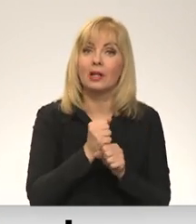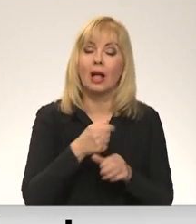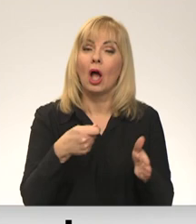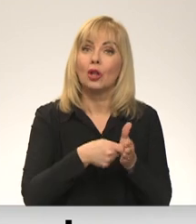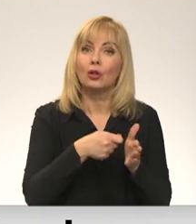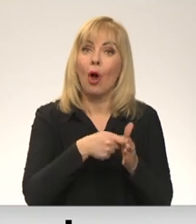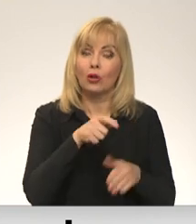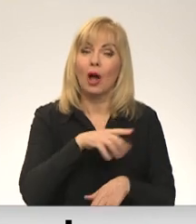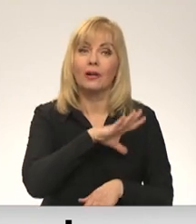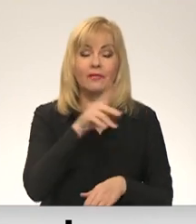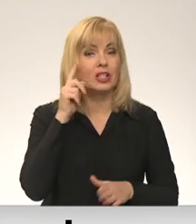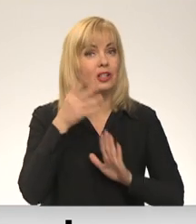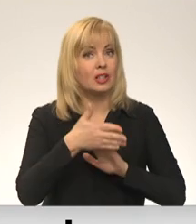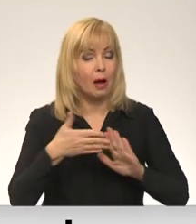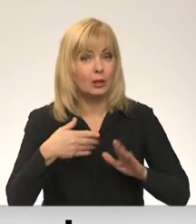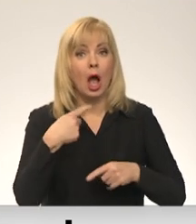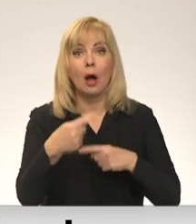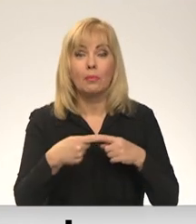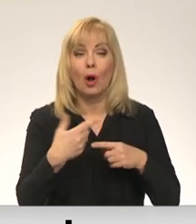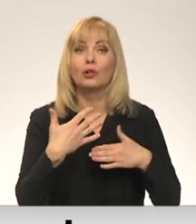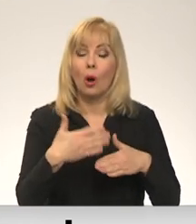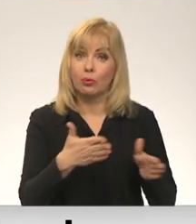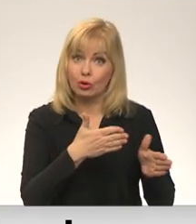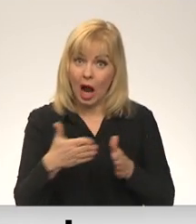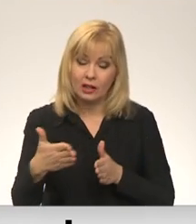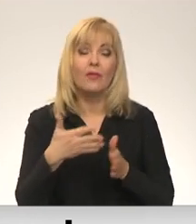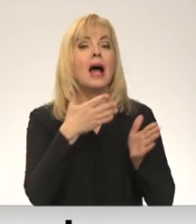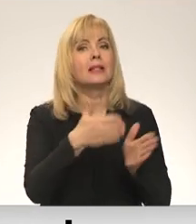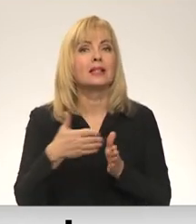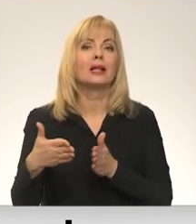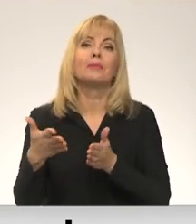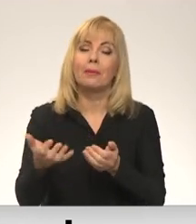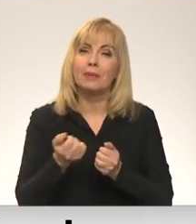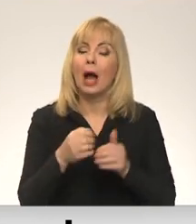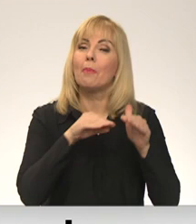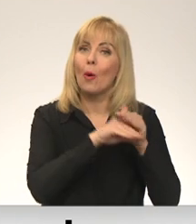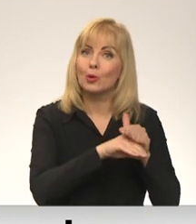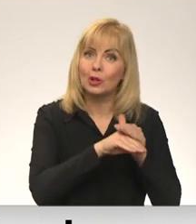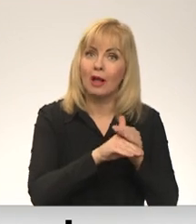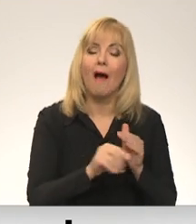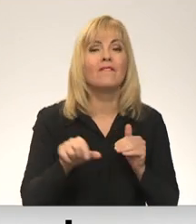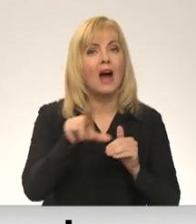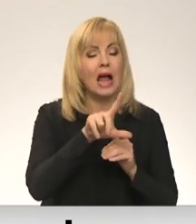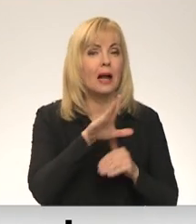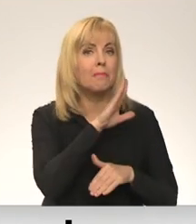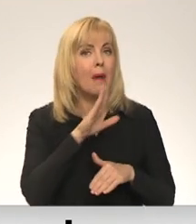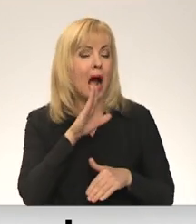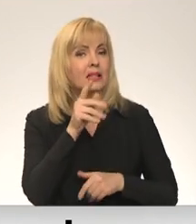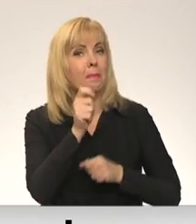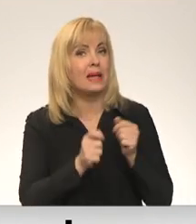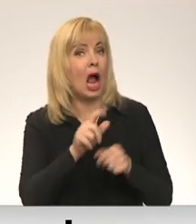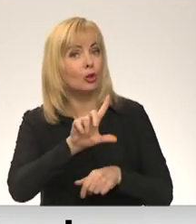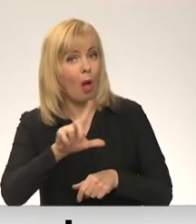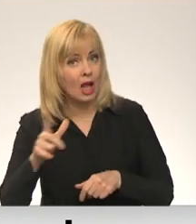viss ir saprotams. Bet, kad process būs atstrādāts, tad slimnīca varēs pieņemt un uzglabāt lielākus Mātes piena tilpumus.